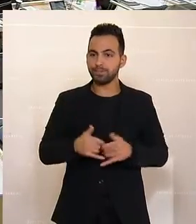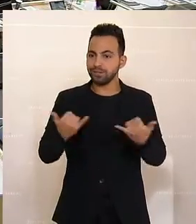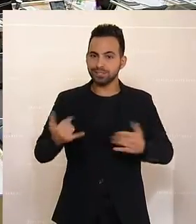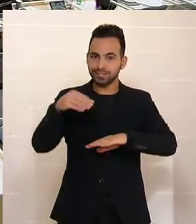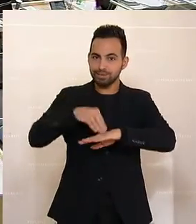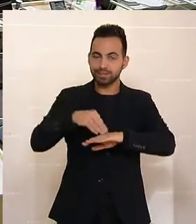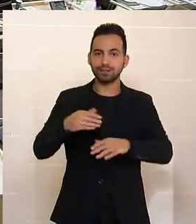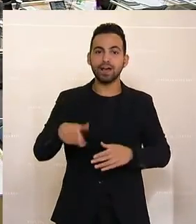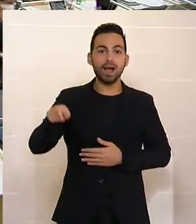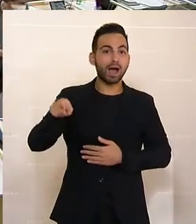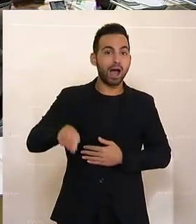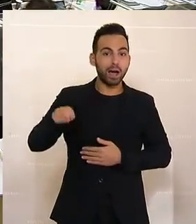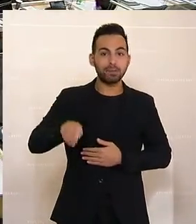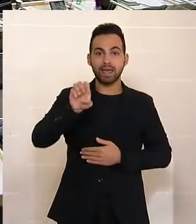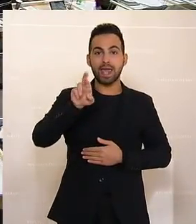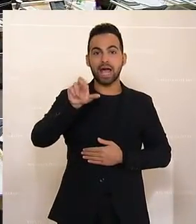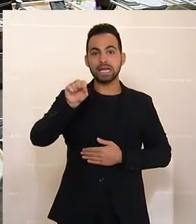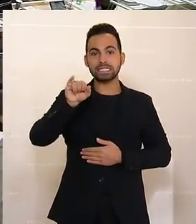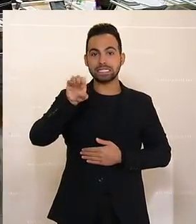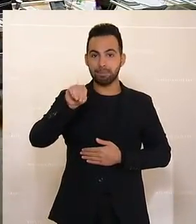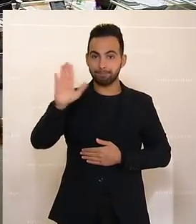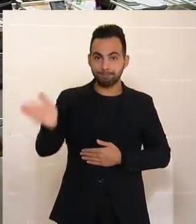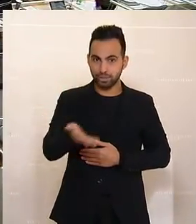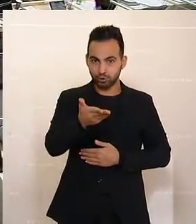abgestimmt, wird er am Ende der Debatte, also in wenigen Minuten.